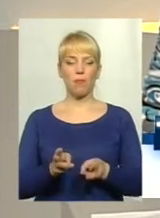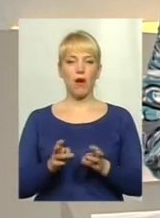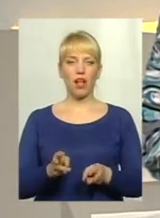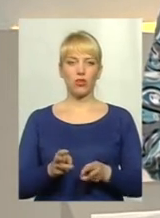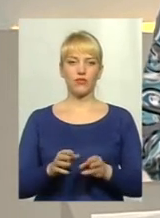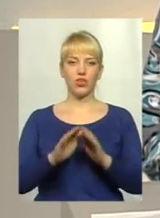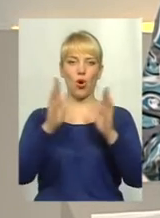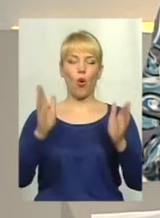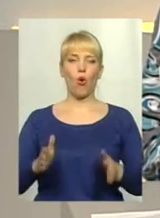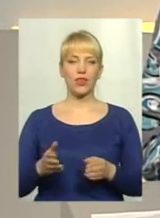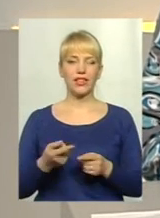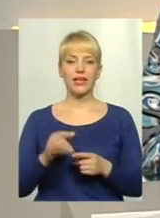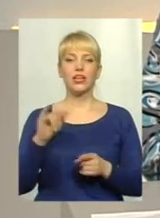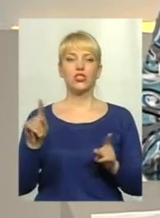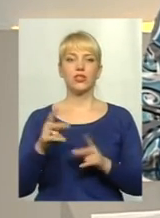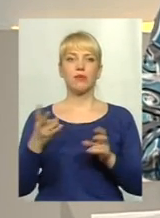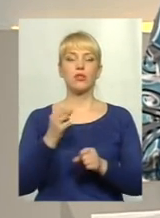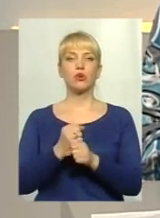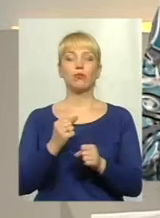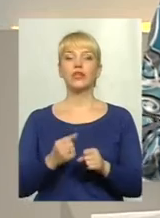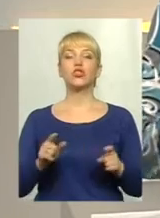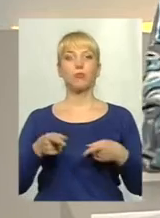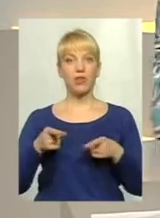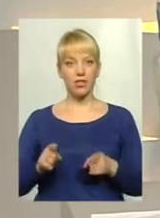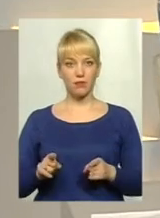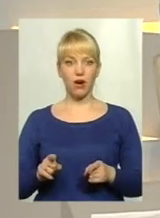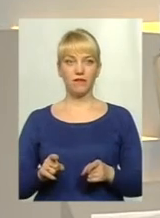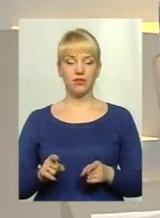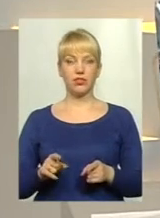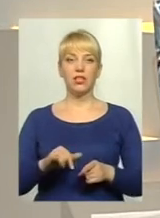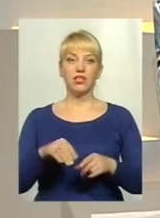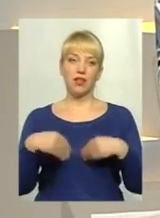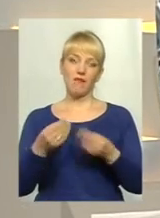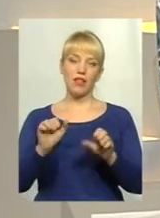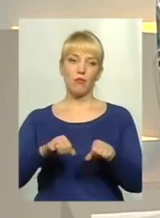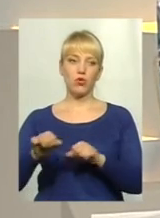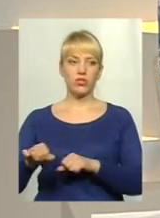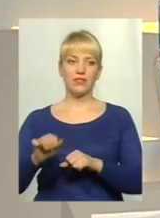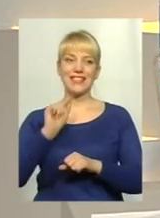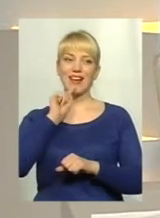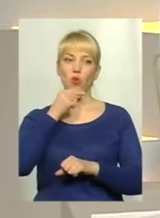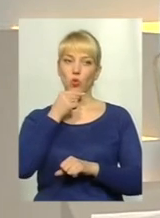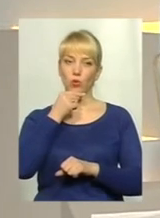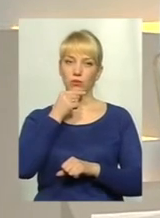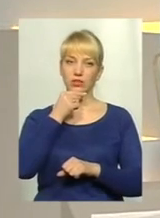і що необхідно зробити, аби вони справді давали можливість економити